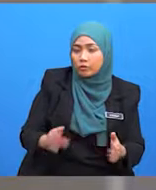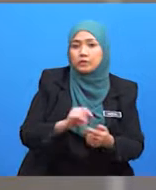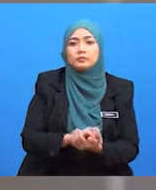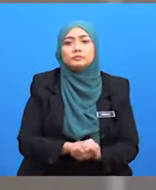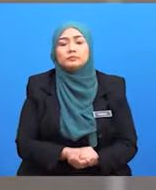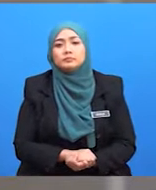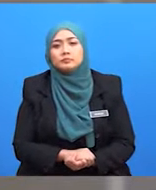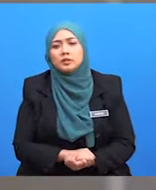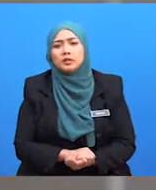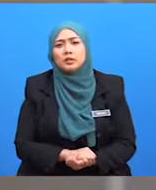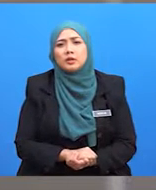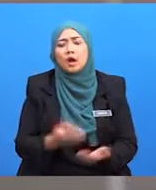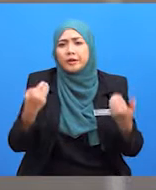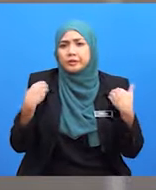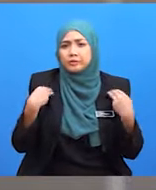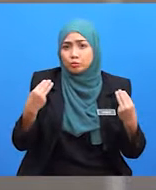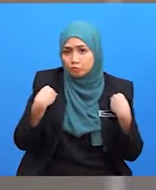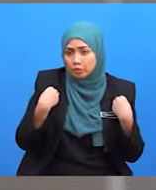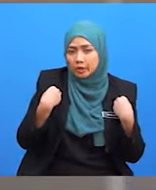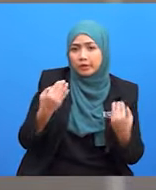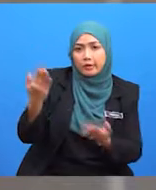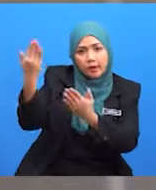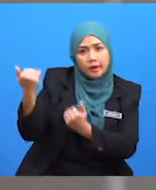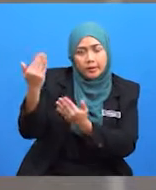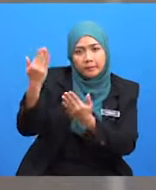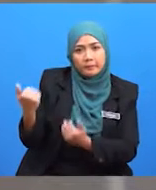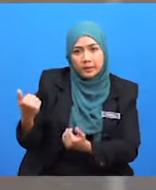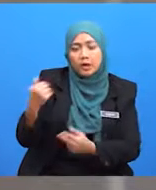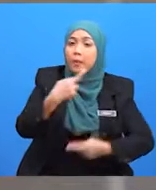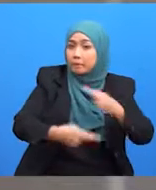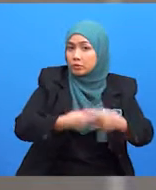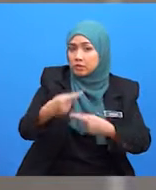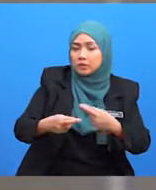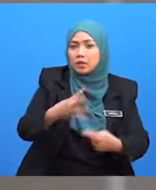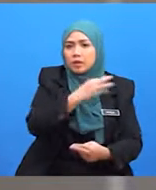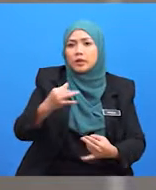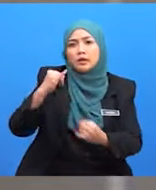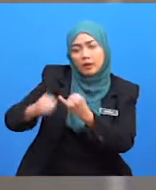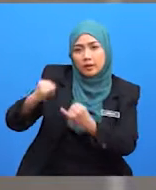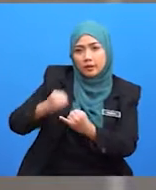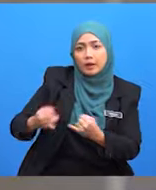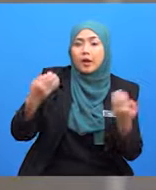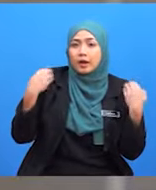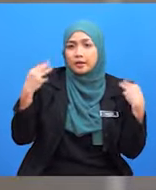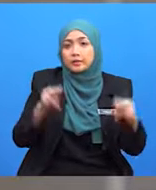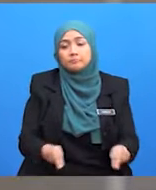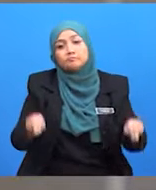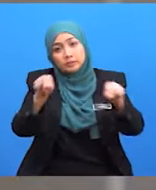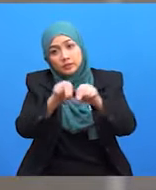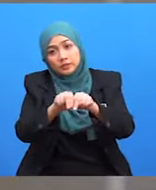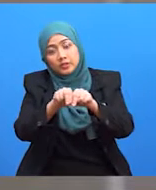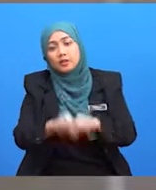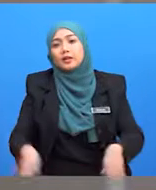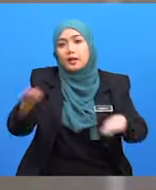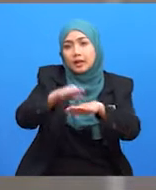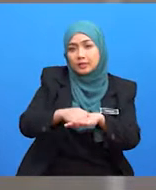mewujudkan harapan dalam kualiti dan konsistensi dan akhirnya menambah nilai dan di atas produk